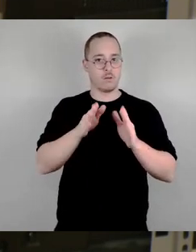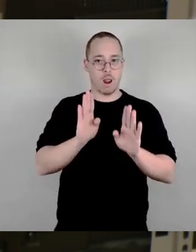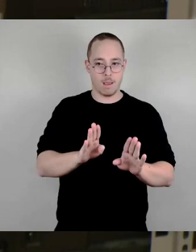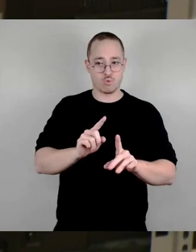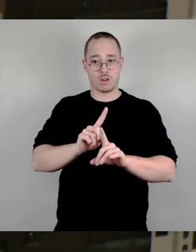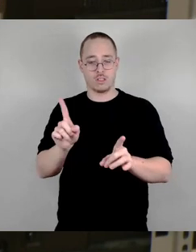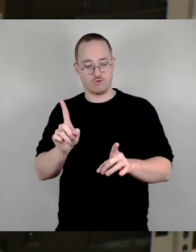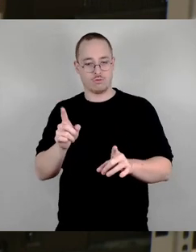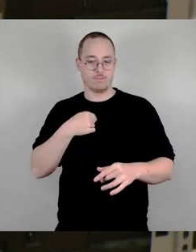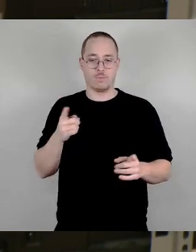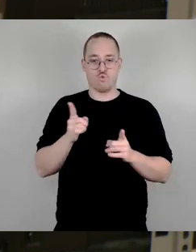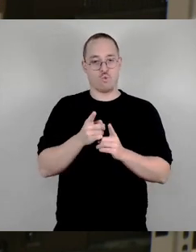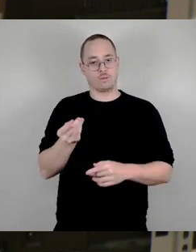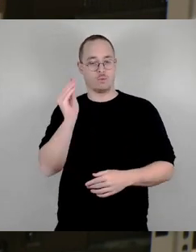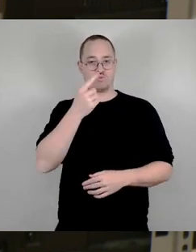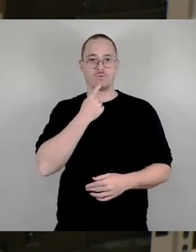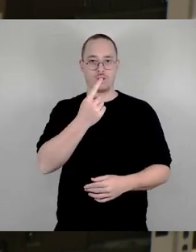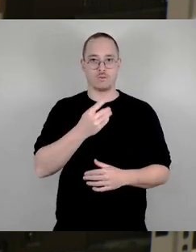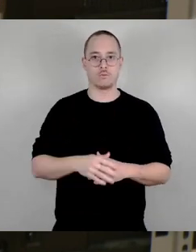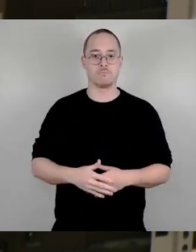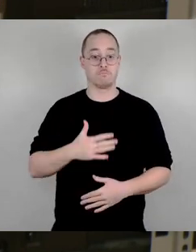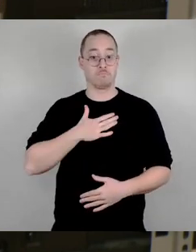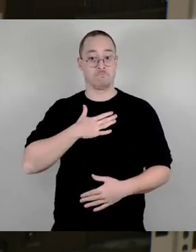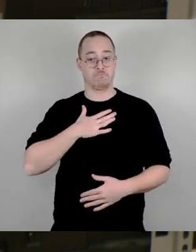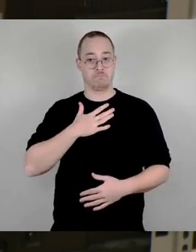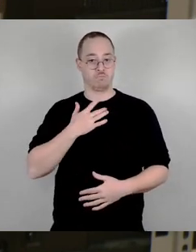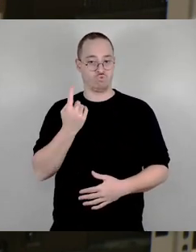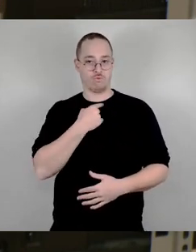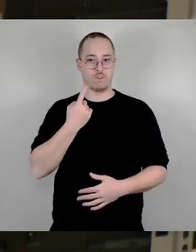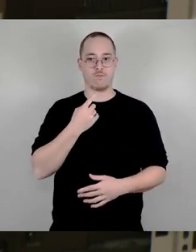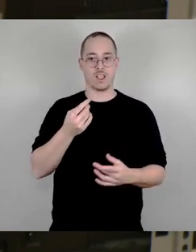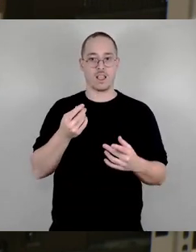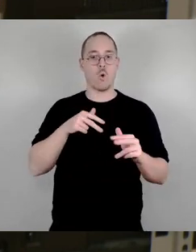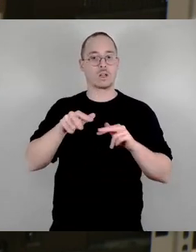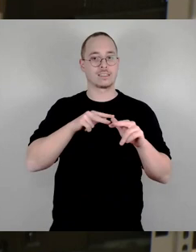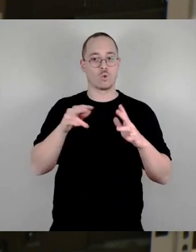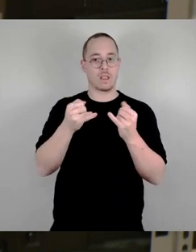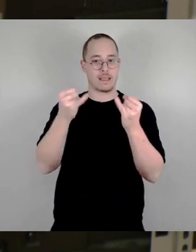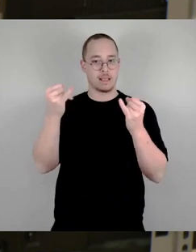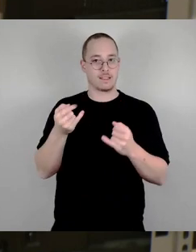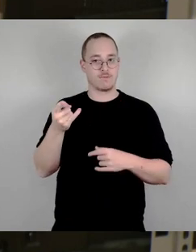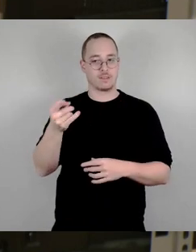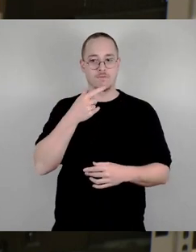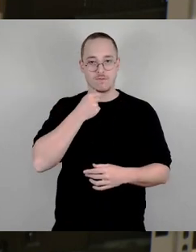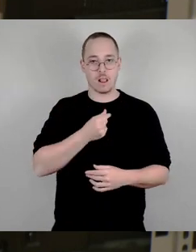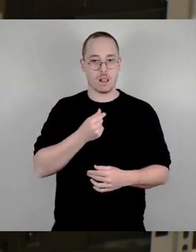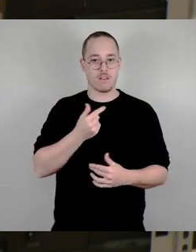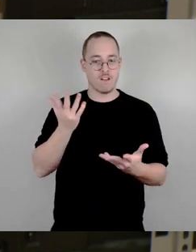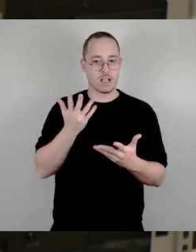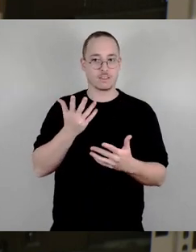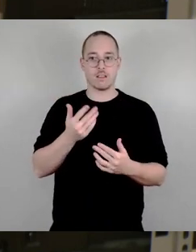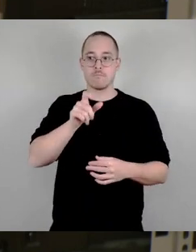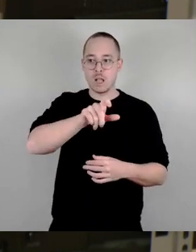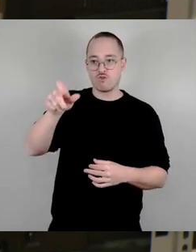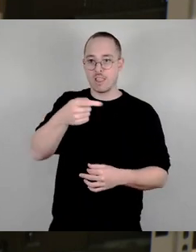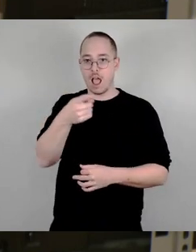Menschen, die den Standpunkt vertreten, dass alle Menschen ein Recht auf Leben in Frieden, Sicherheit und Würde am